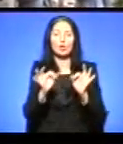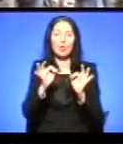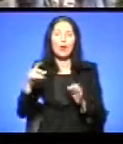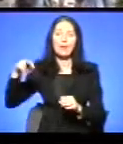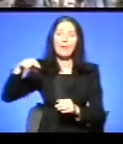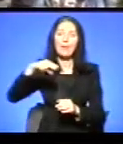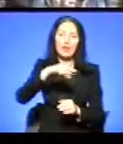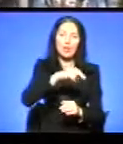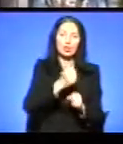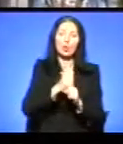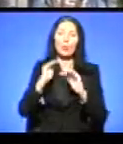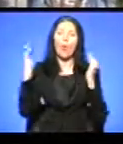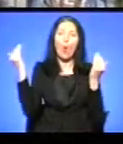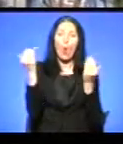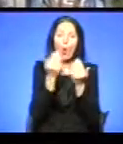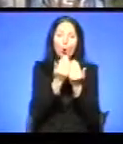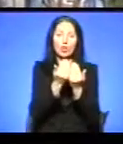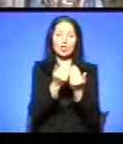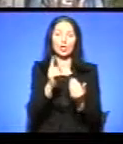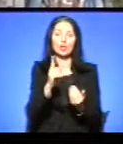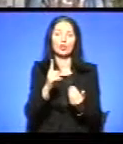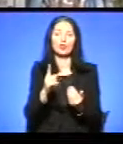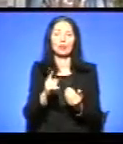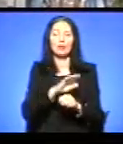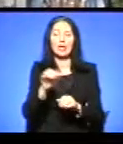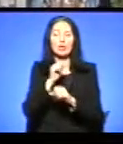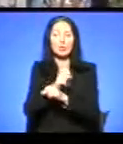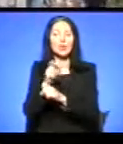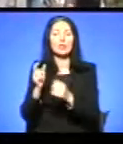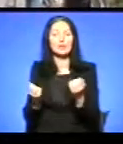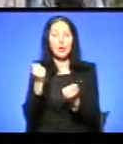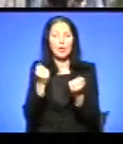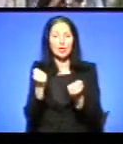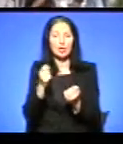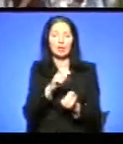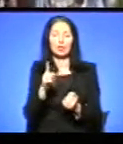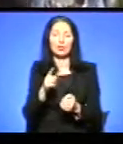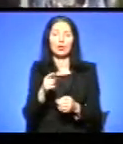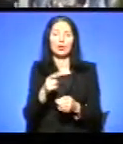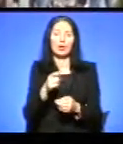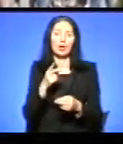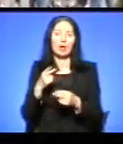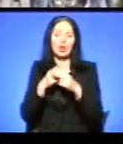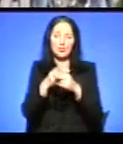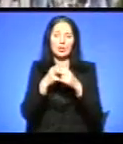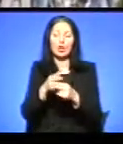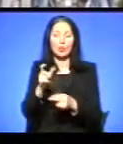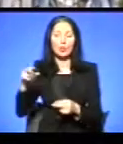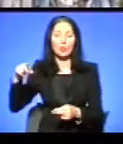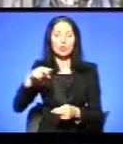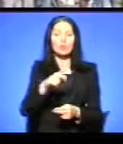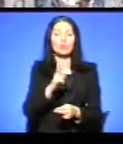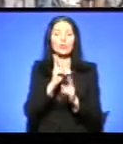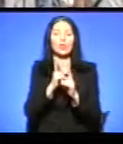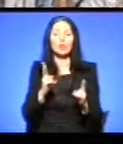бар'єрне огороження, щоб не зупинялися великомуантажні автомобілі, які загороджають пішоходам рухатися через пішохідний перехід. Але ніхто